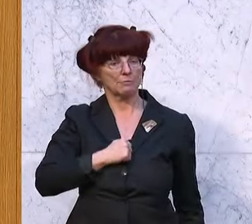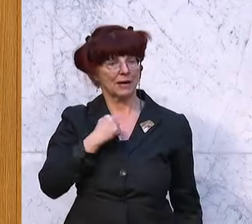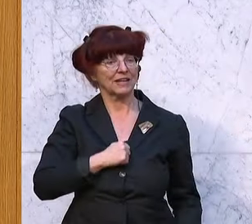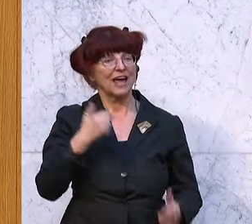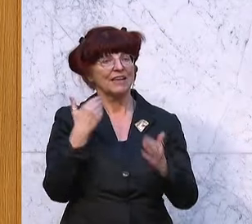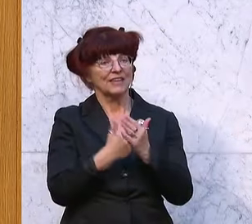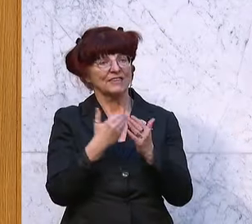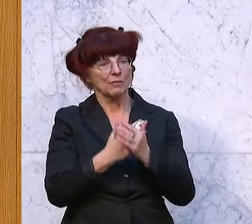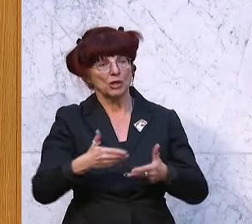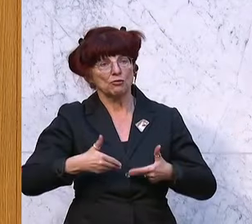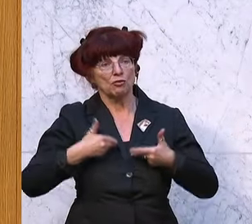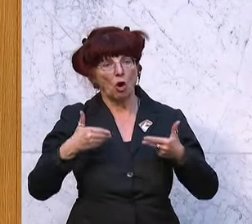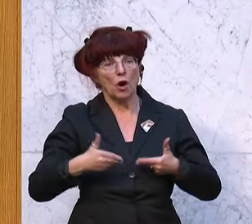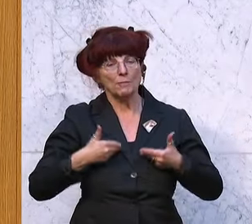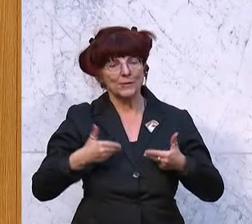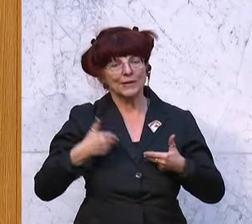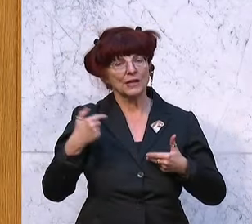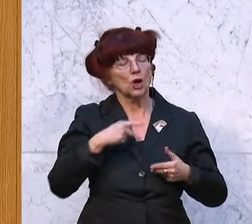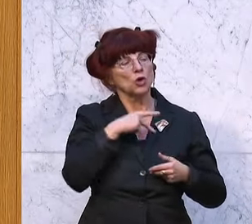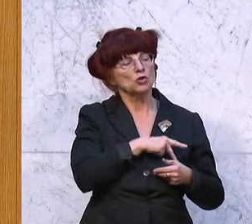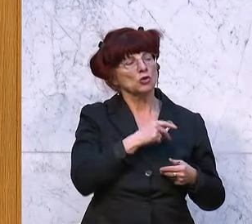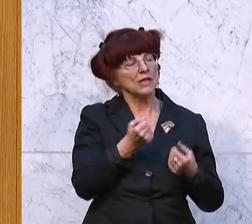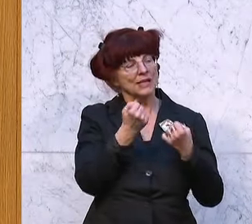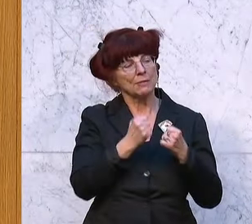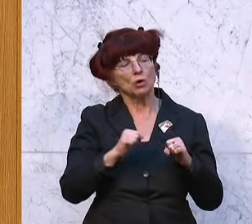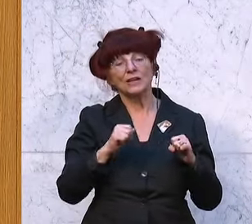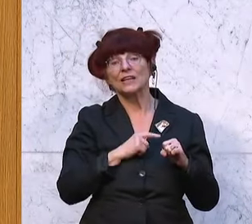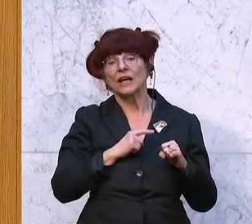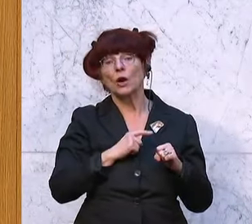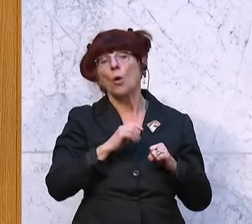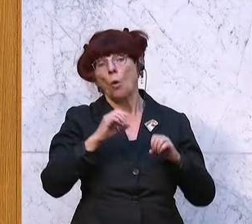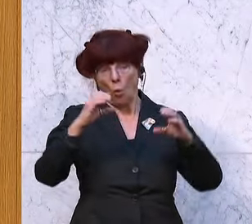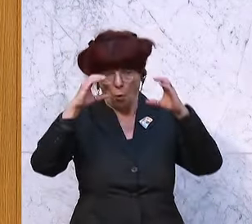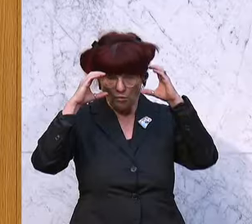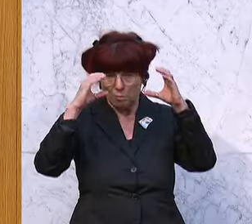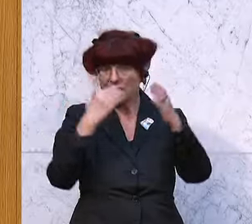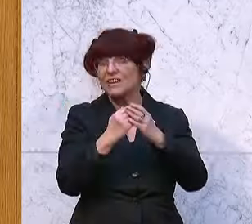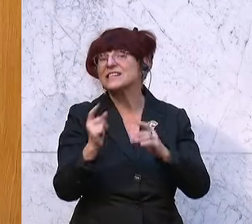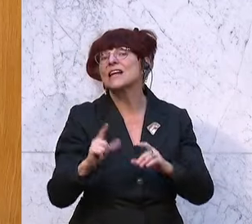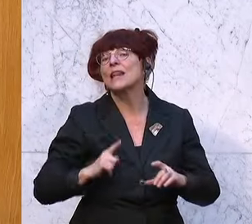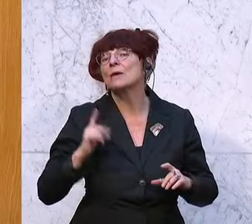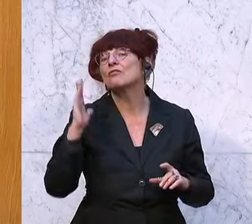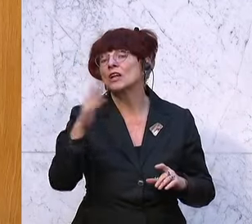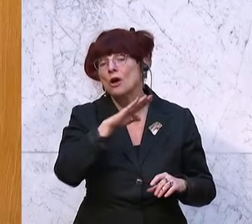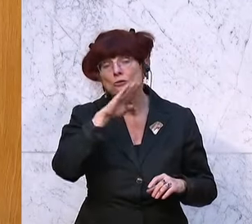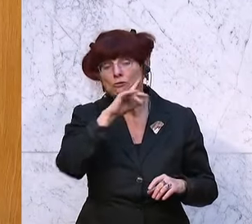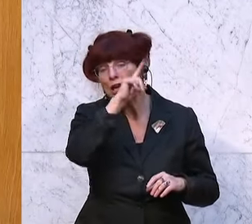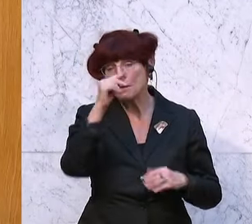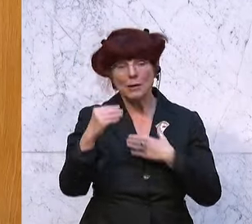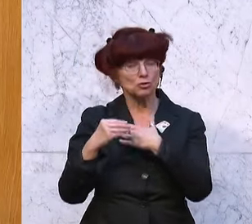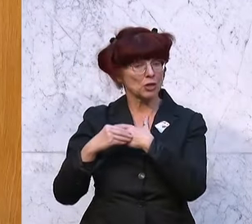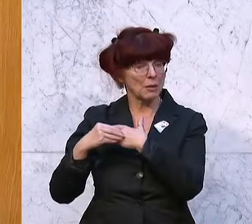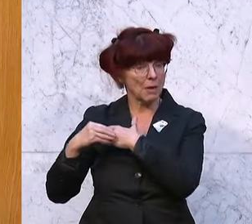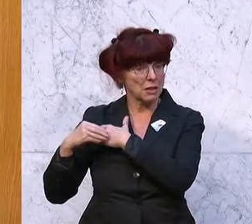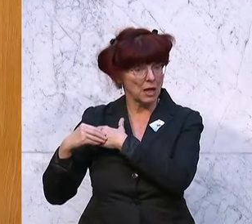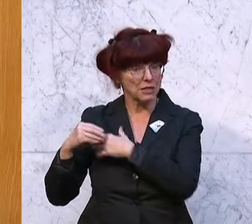Erweckungserlebnis, das Sie da im Sektor der Sozialdemokratie und der österreichischen Volkspartei am Sonntag haben werden. Wir sagen sehr viele Menschen, wenn Sie